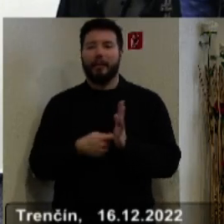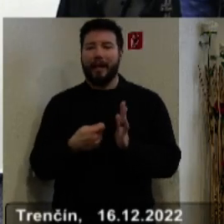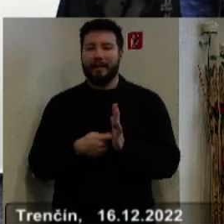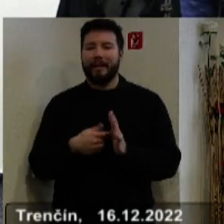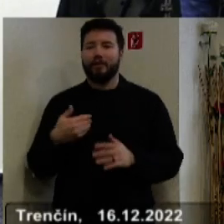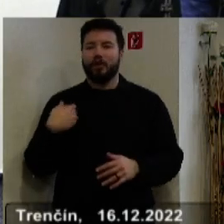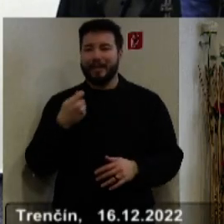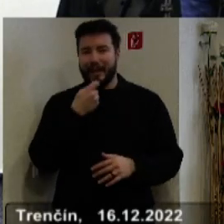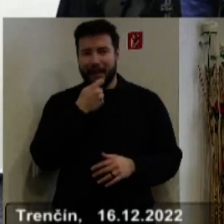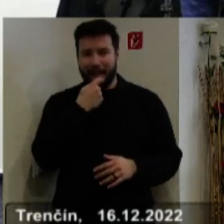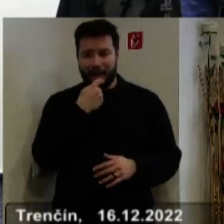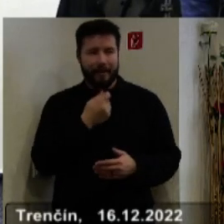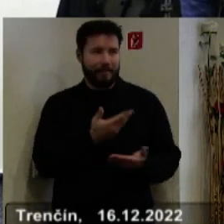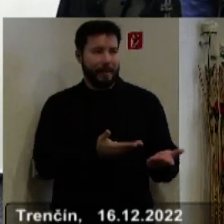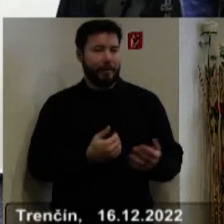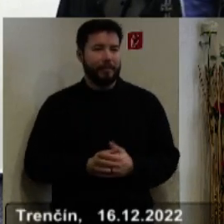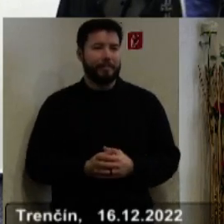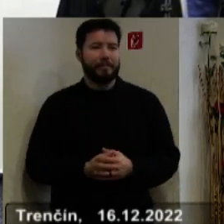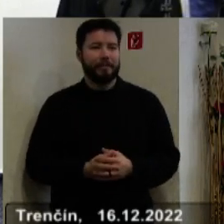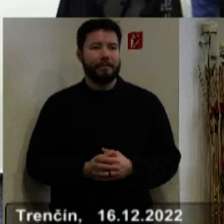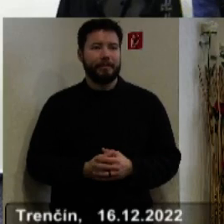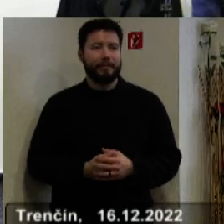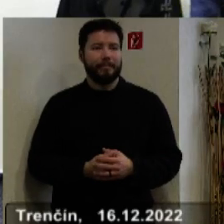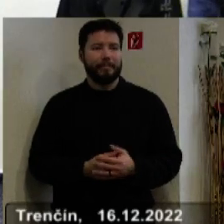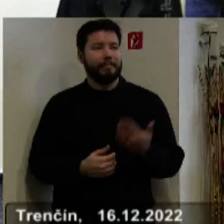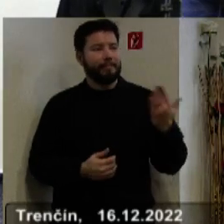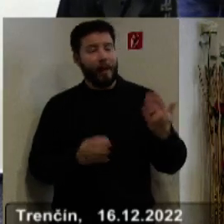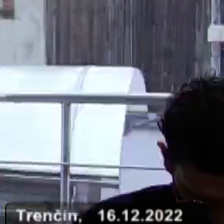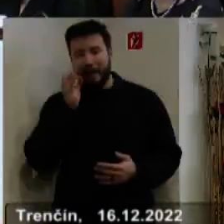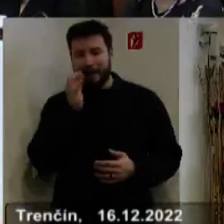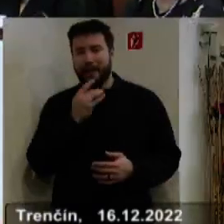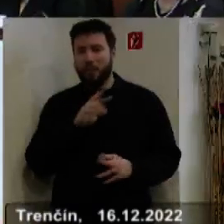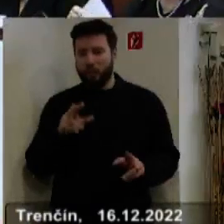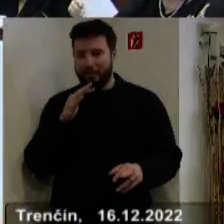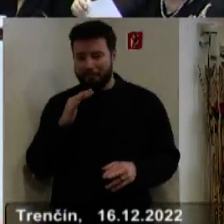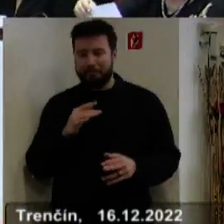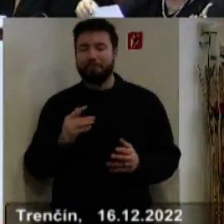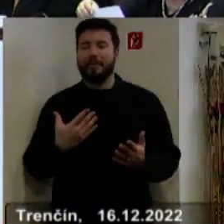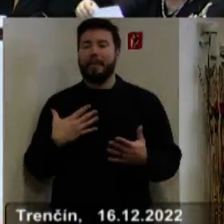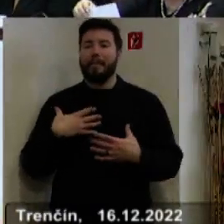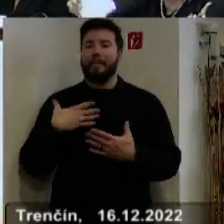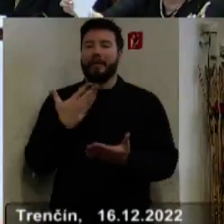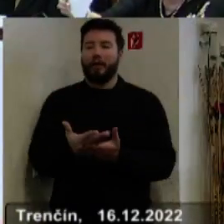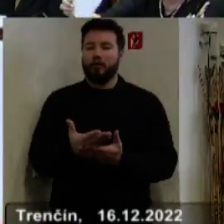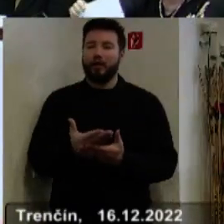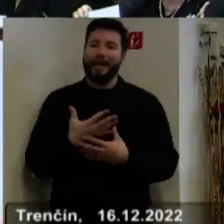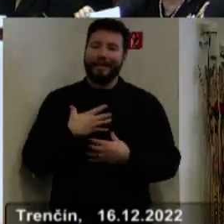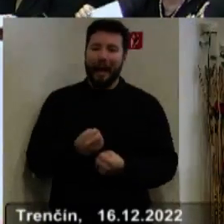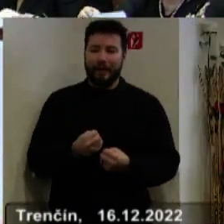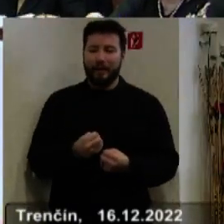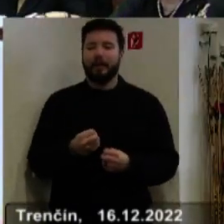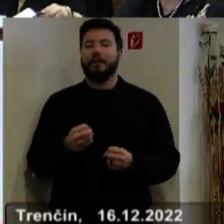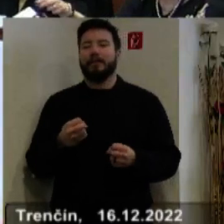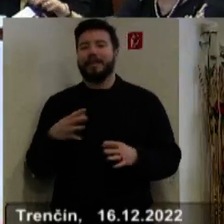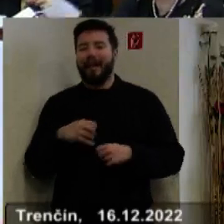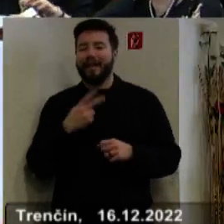školskej dány. Takže nech sa páči. Ďakujem pekne za slovo. Dovolím si predložiť návrh na schválenie všeobecne